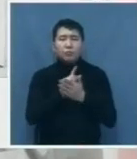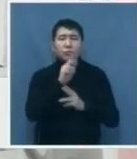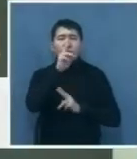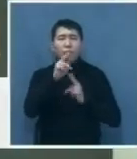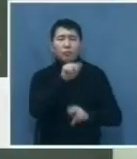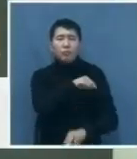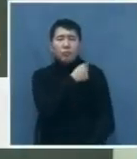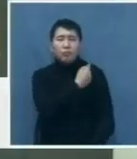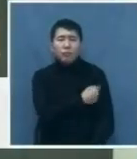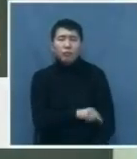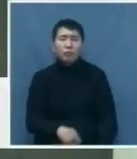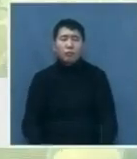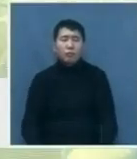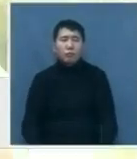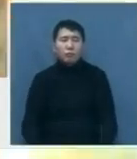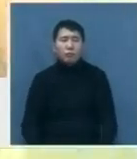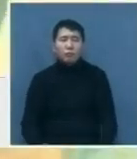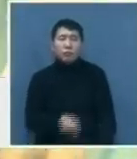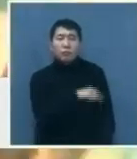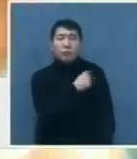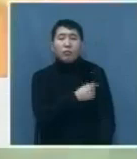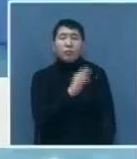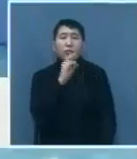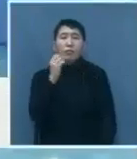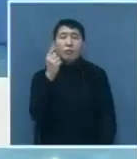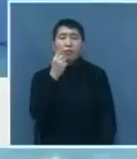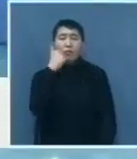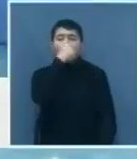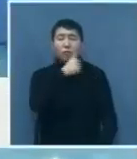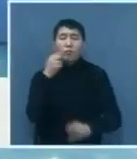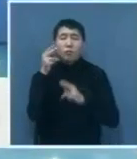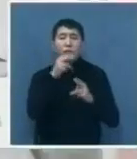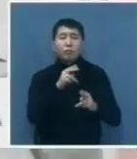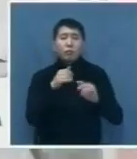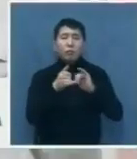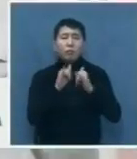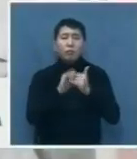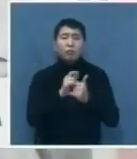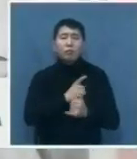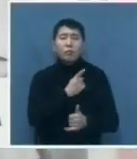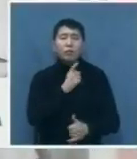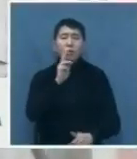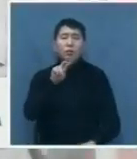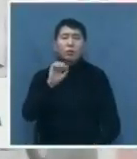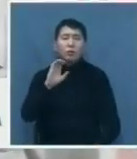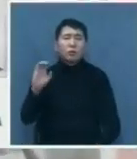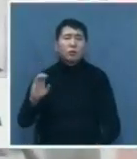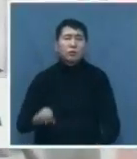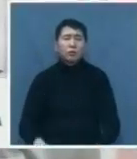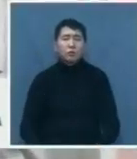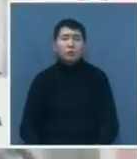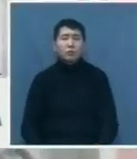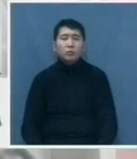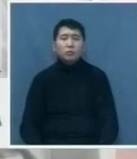врачам. Стоит отметить, что врач уже не первый год приезжает в Роскомногорск с мастер-классом. На самом деле наше сотрудничество длится не